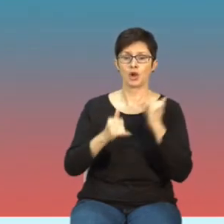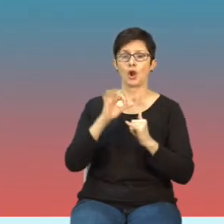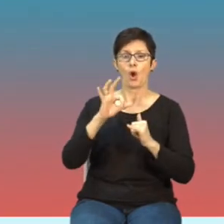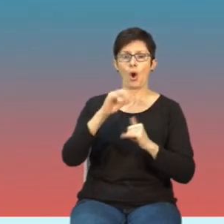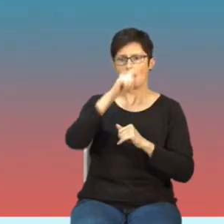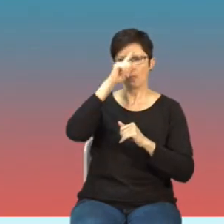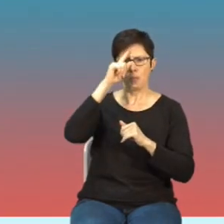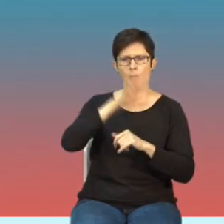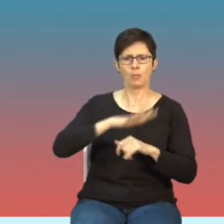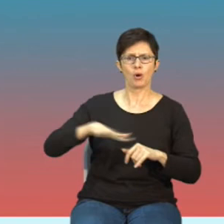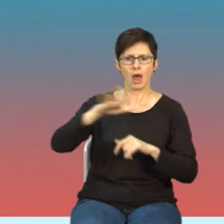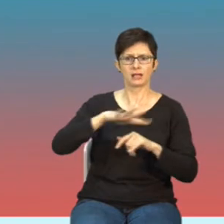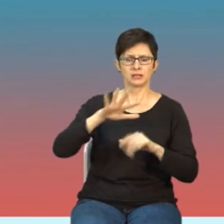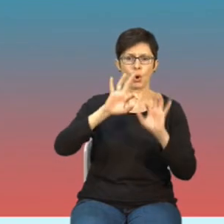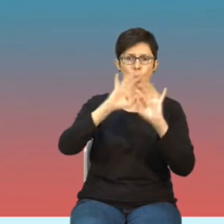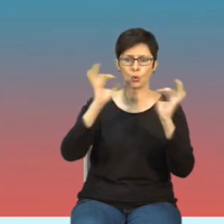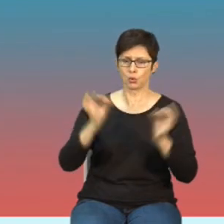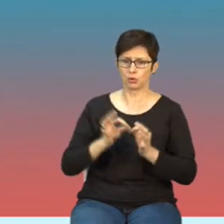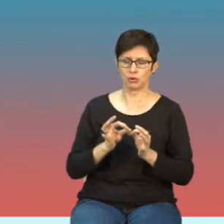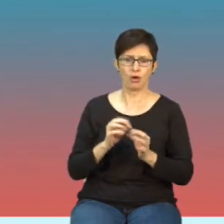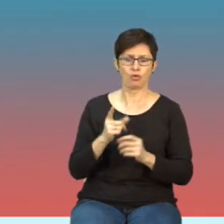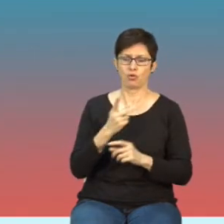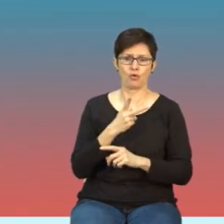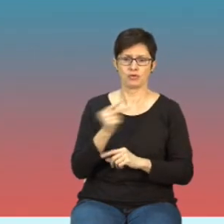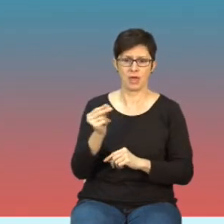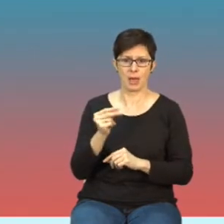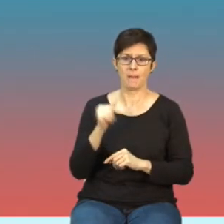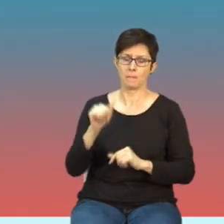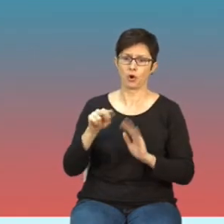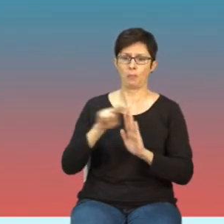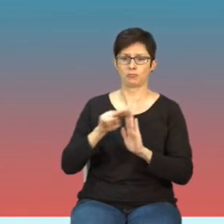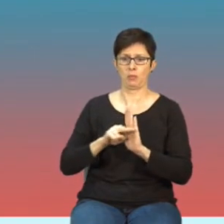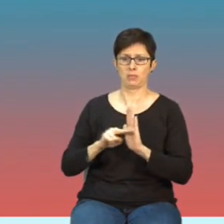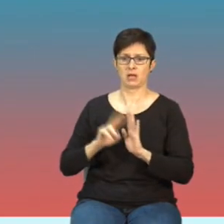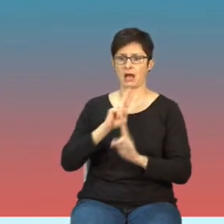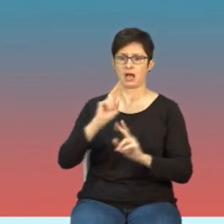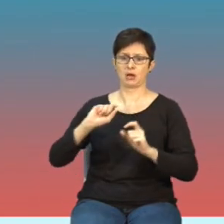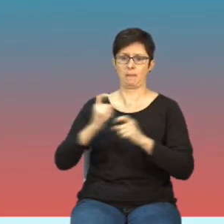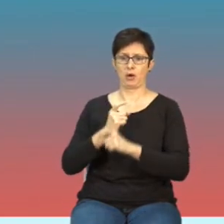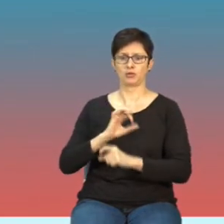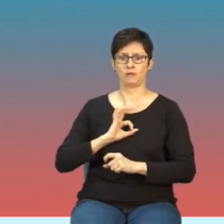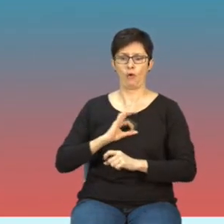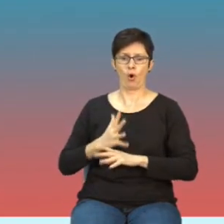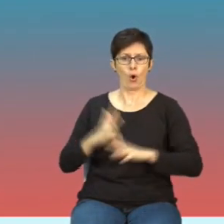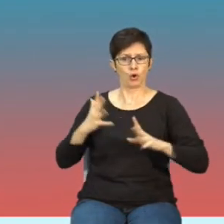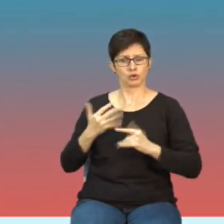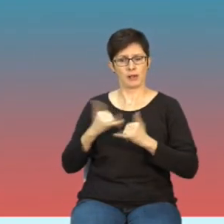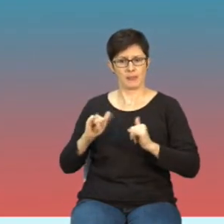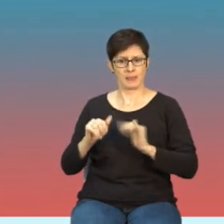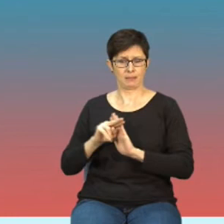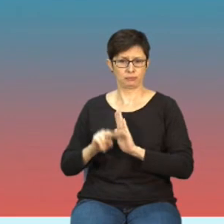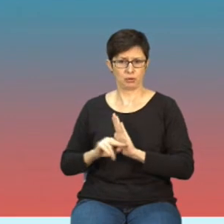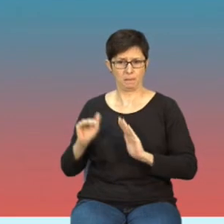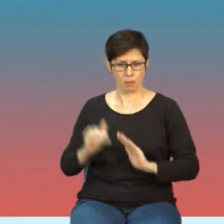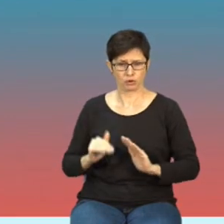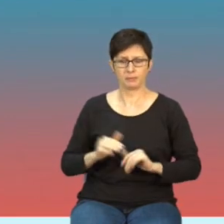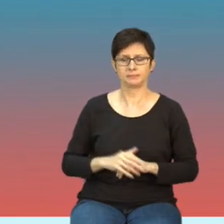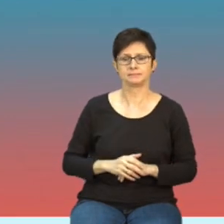generalną nie mogą być przepisami ostrzejszymi myśmy proszę państwa przyjęli